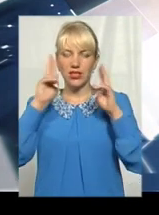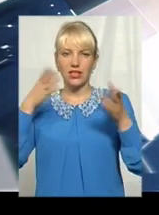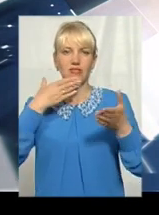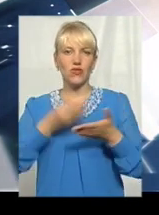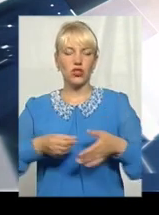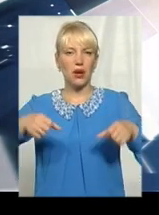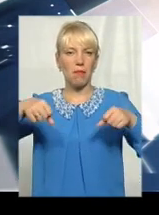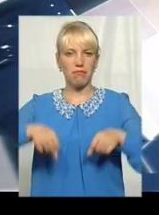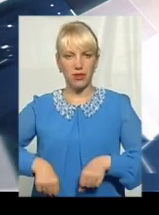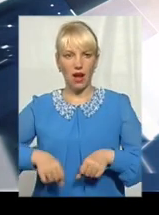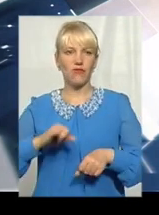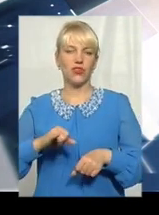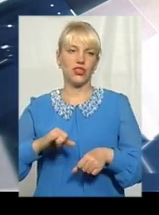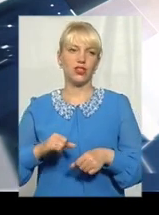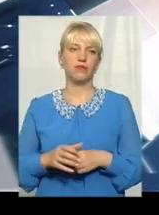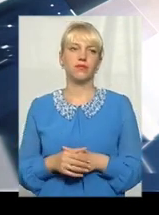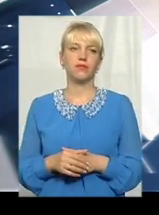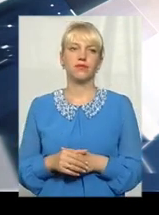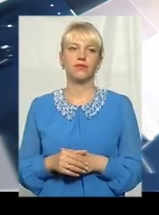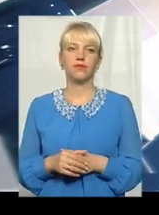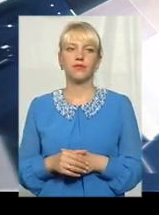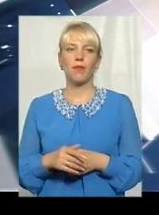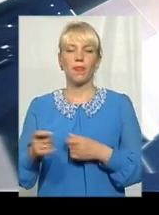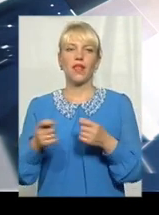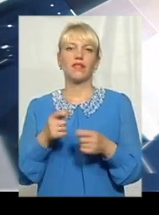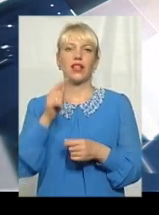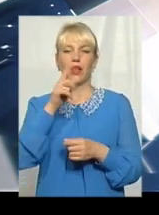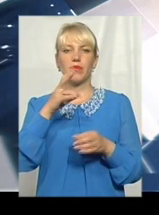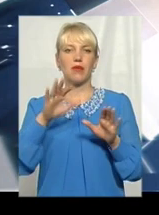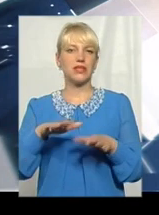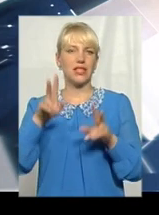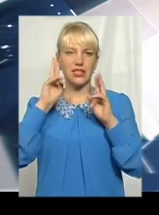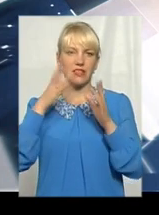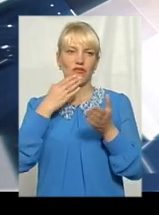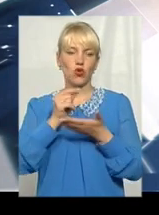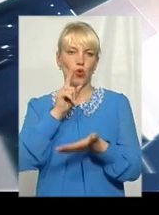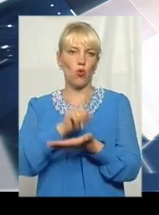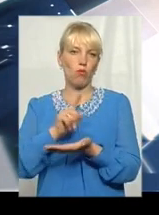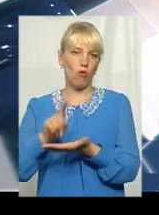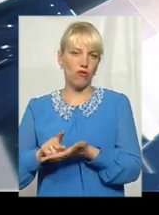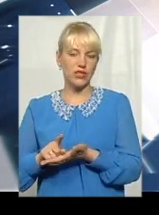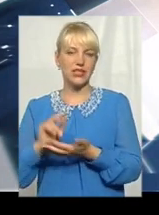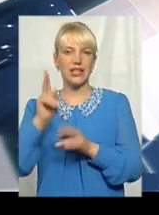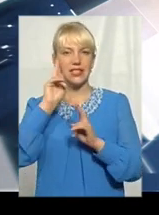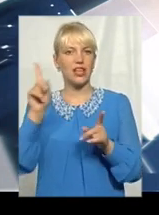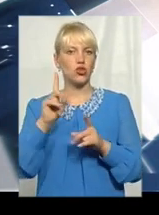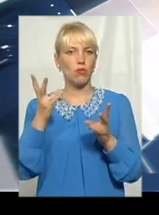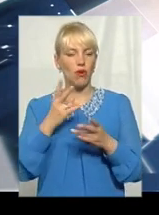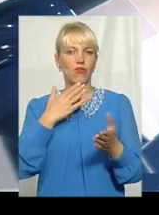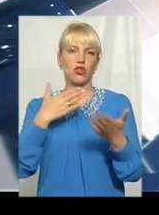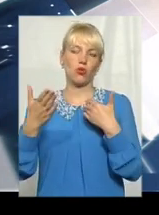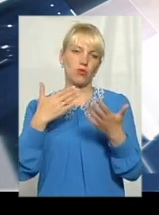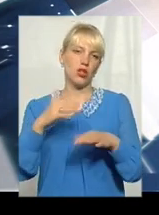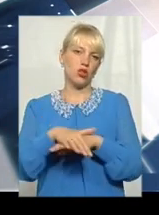влада, власне, влада там на місцях не знає свої обов'язки, не знає, що це зобов'язані, комунітурути,